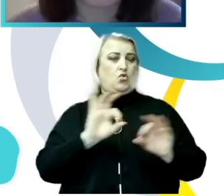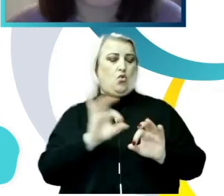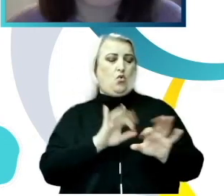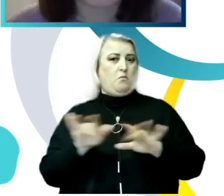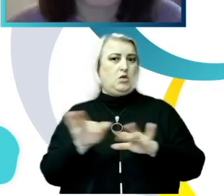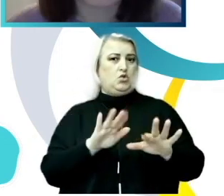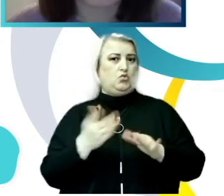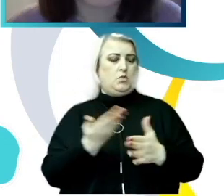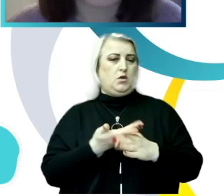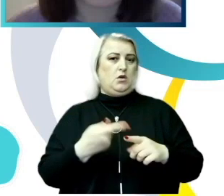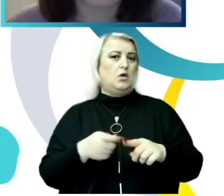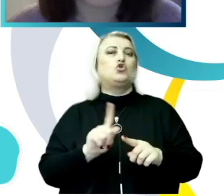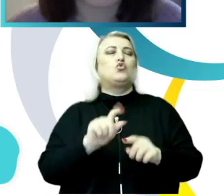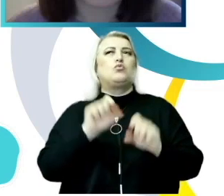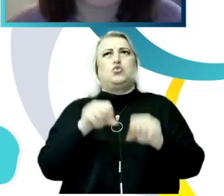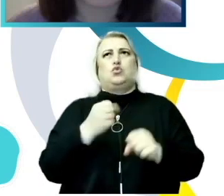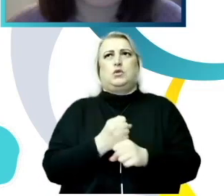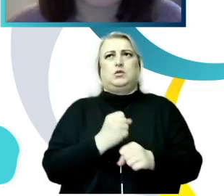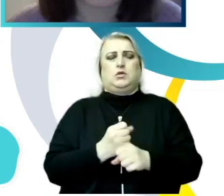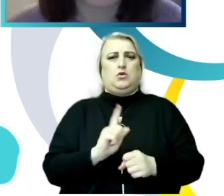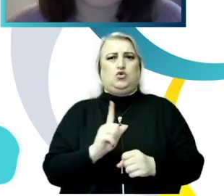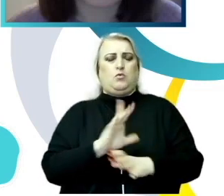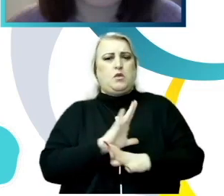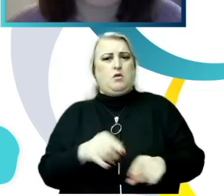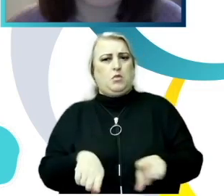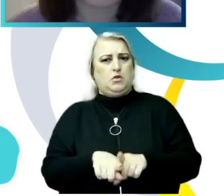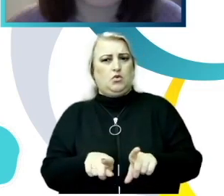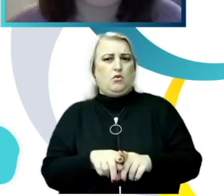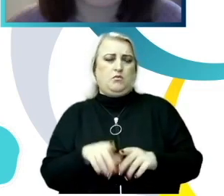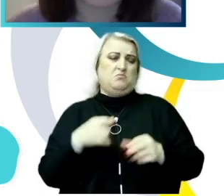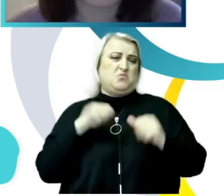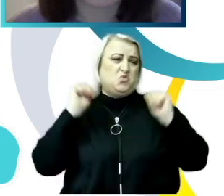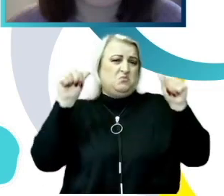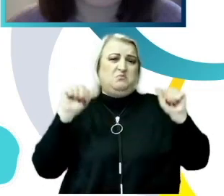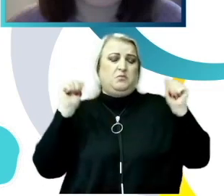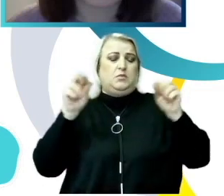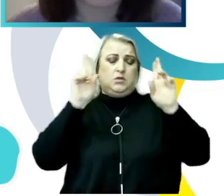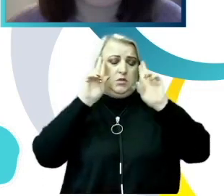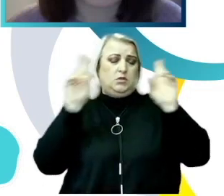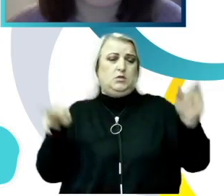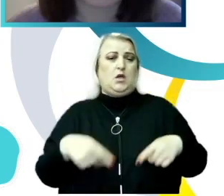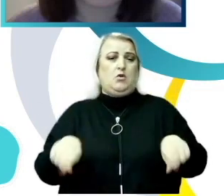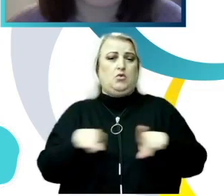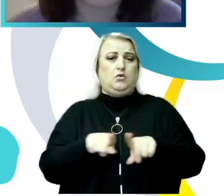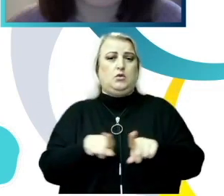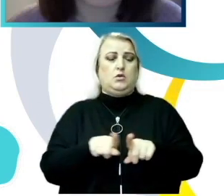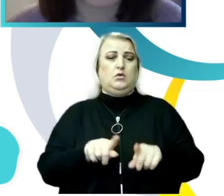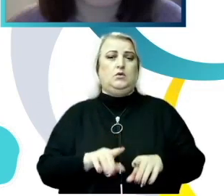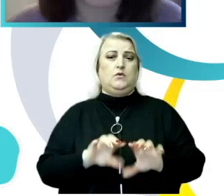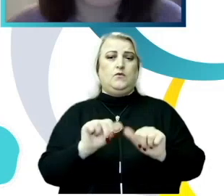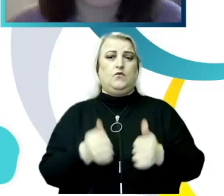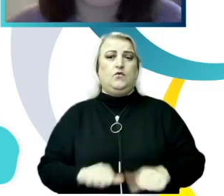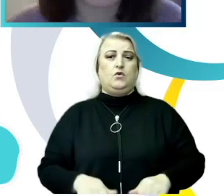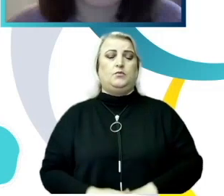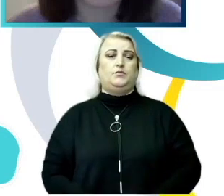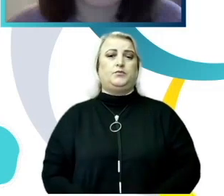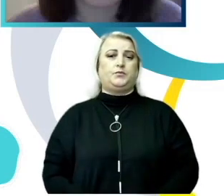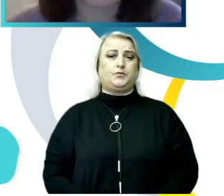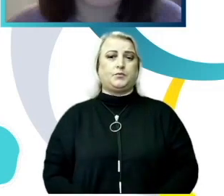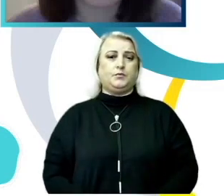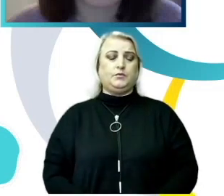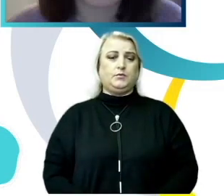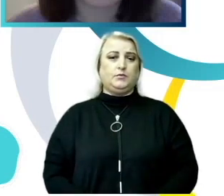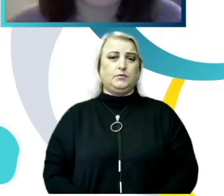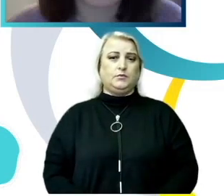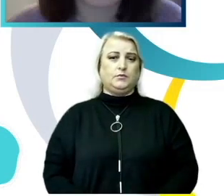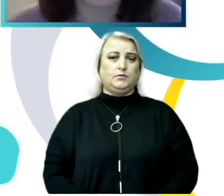hărțuirei cât și a perpetuarea anumitor situații și anumitor forme de hărțuire sexuală din rândul studenților